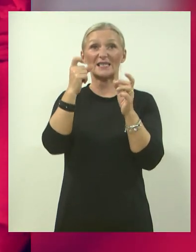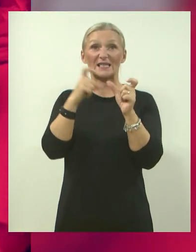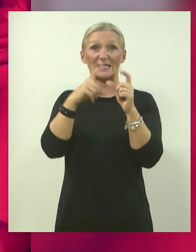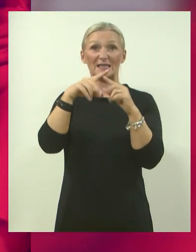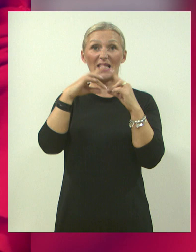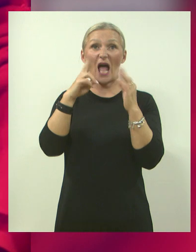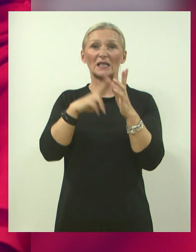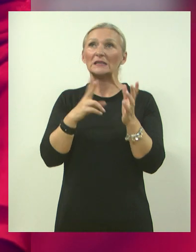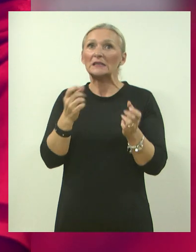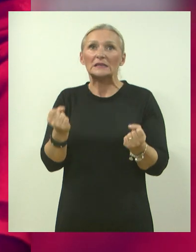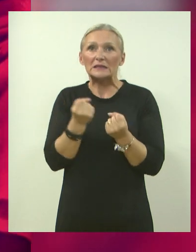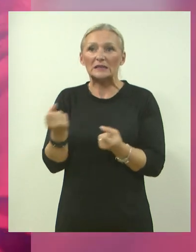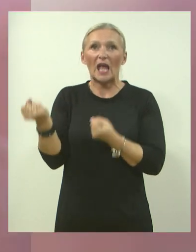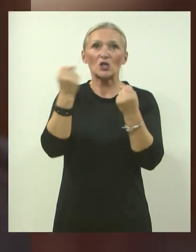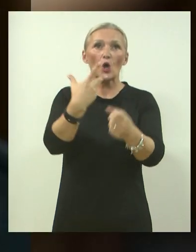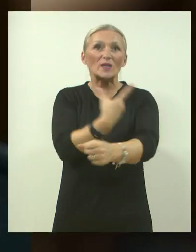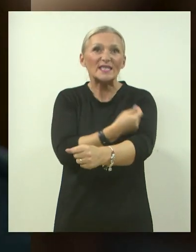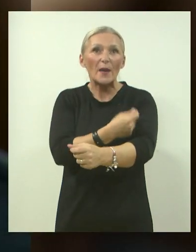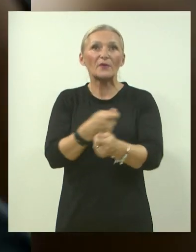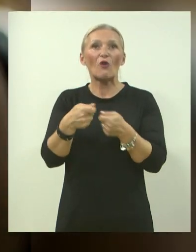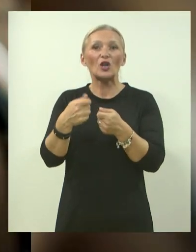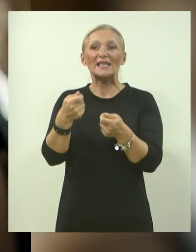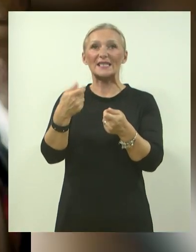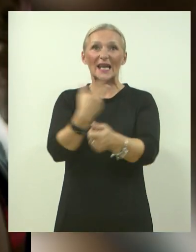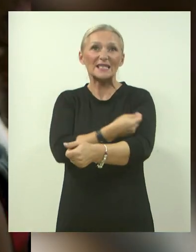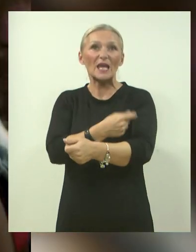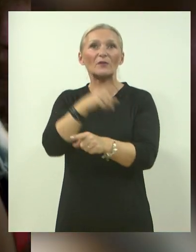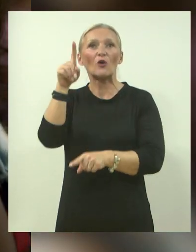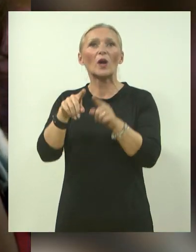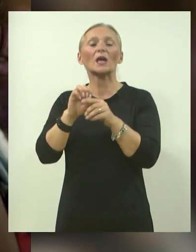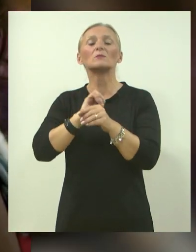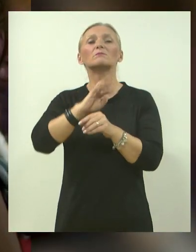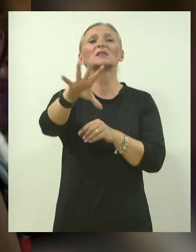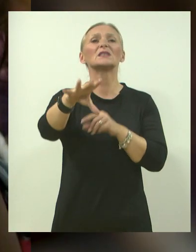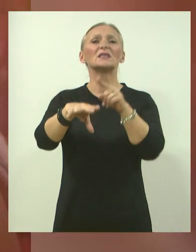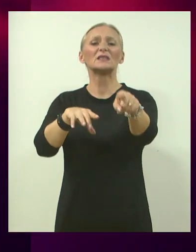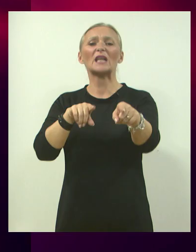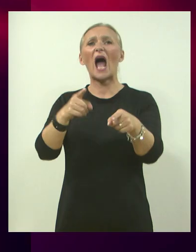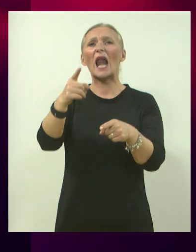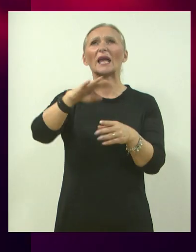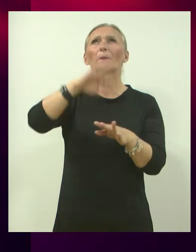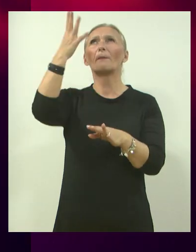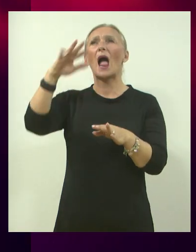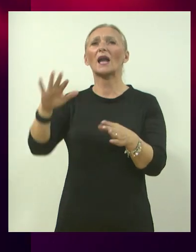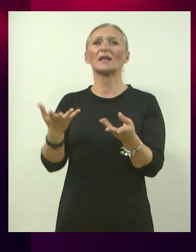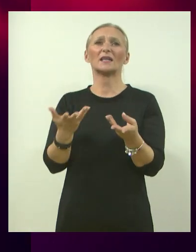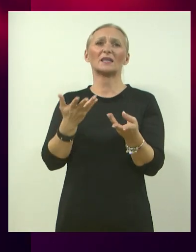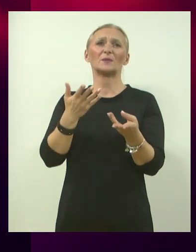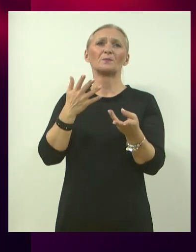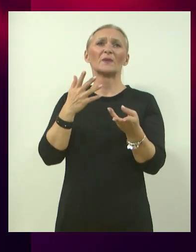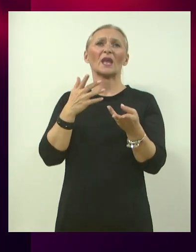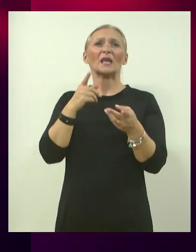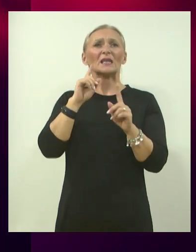cijepivo i organizirati cijepljenja, recimo u nekim zabačenim krajevima u planinskom djevu Afganistana.